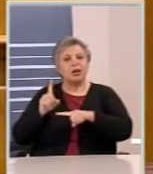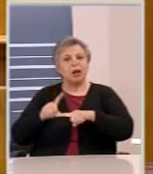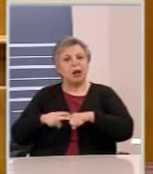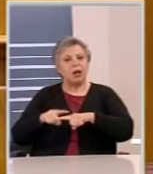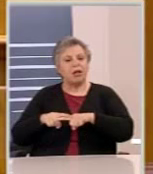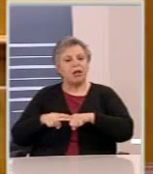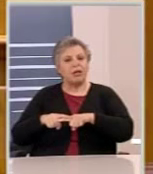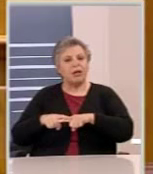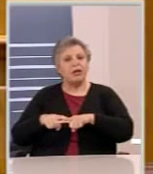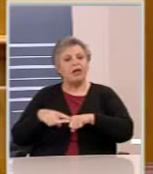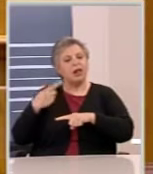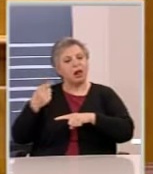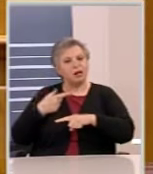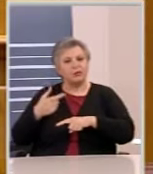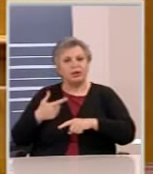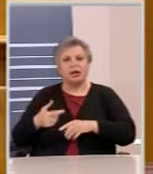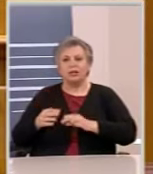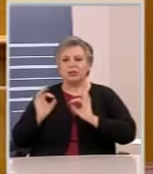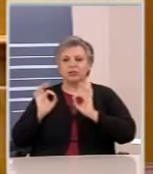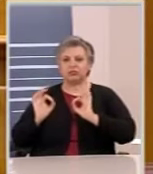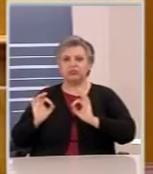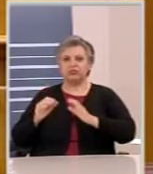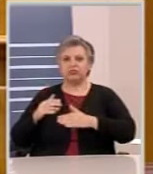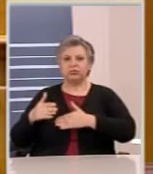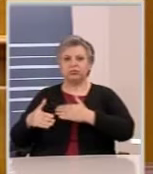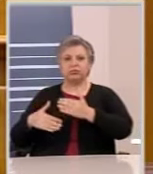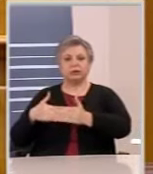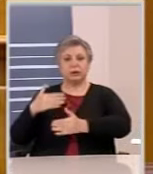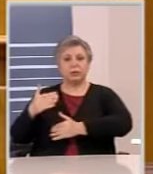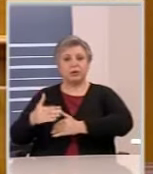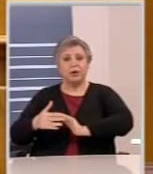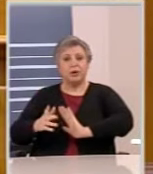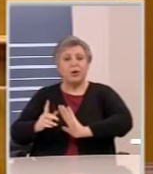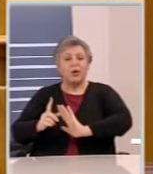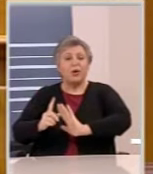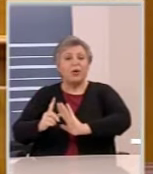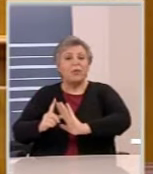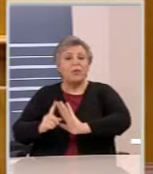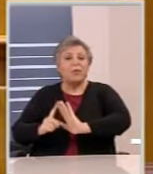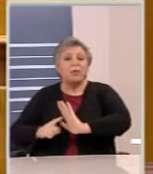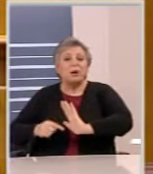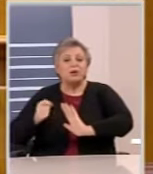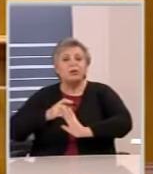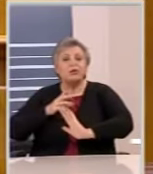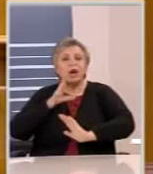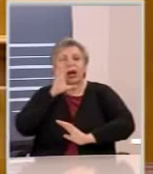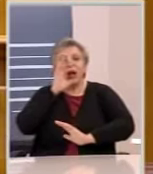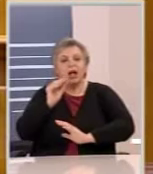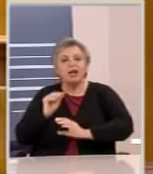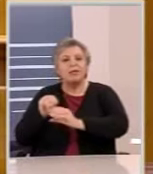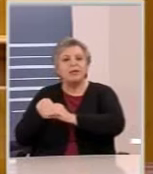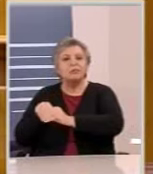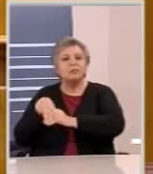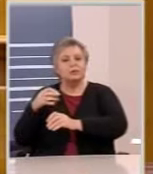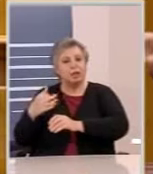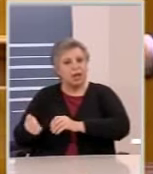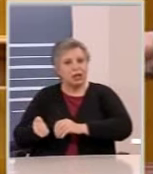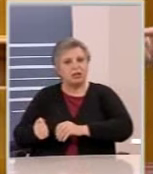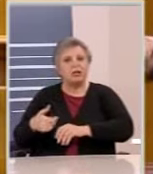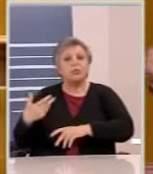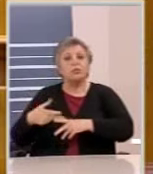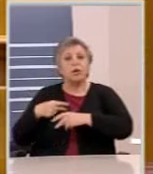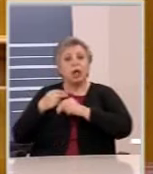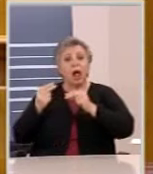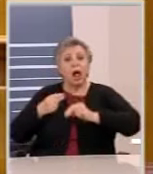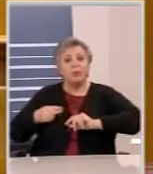στην κανονικότητα, να έχει πρωτοφανή πρωτογενή πλεονάσματα και δημοσιονομικά αποτελέσματα που εσείς δεν τα